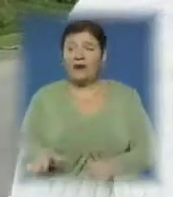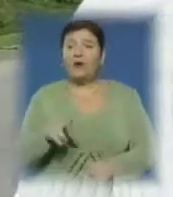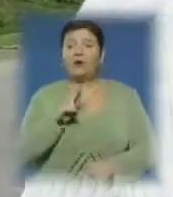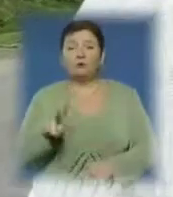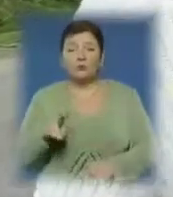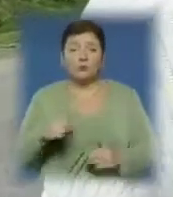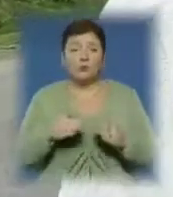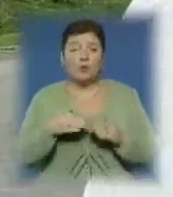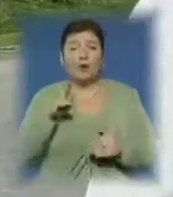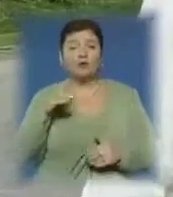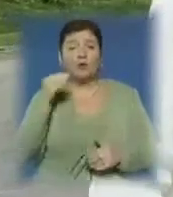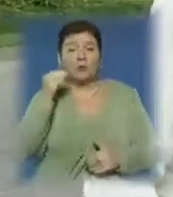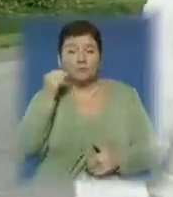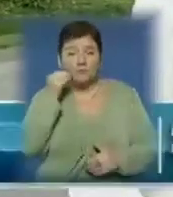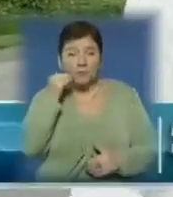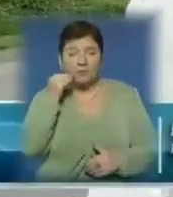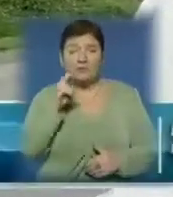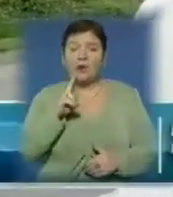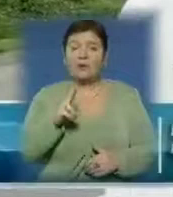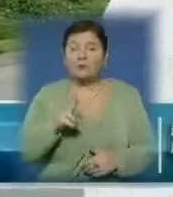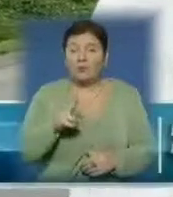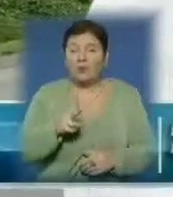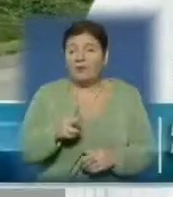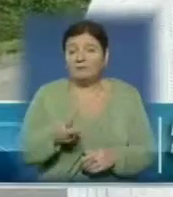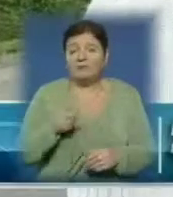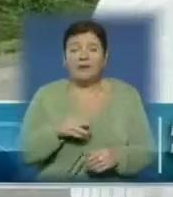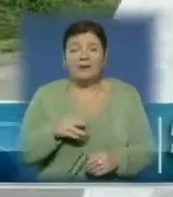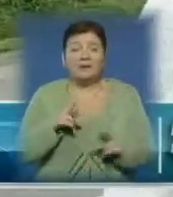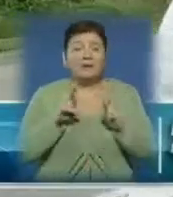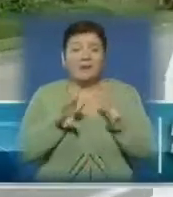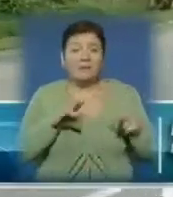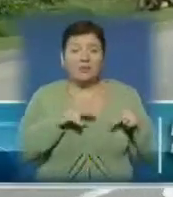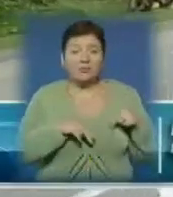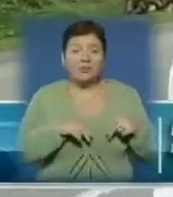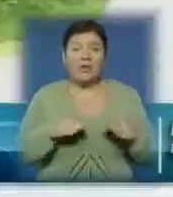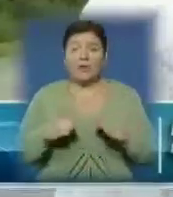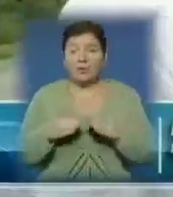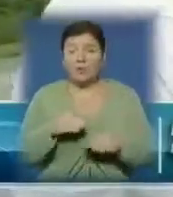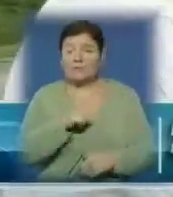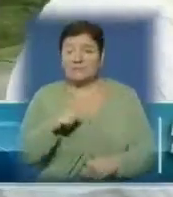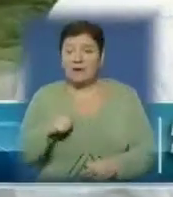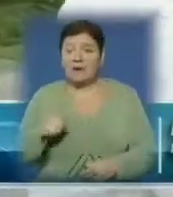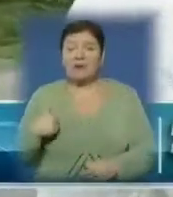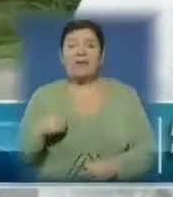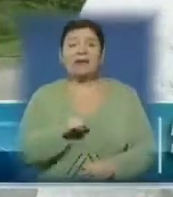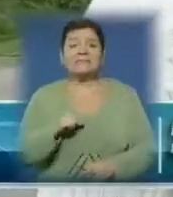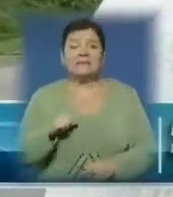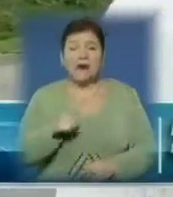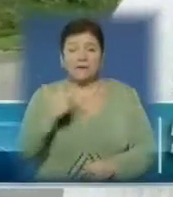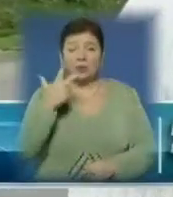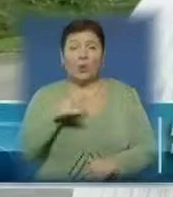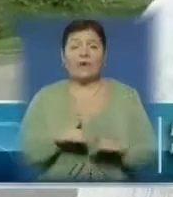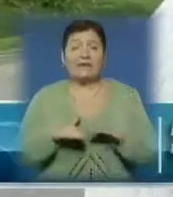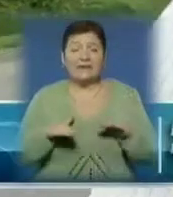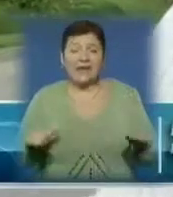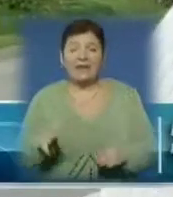бабусями, хто в Міжгір'я, хто робить, а хто не робить, то виховуємо самі. Я, наприклад, сама виховую трьох дітей,